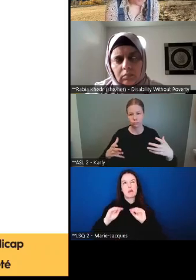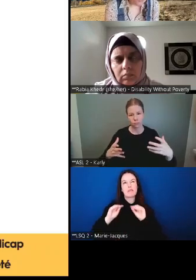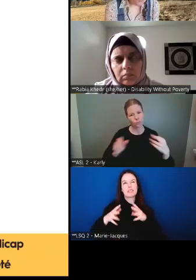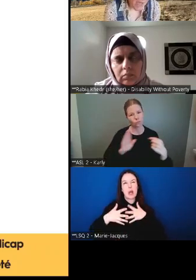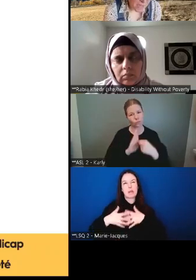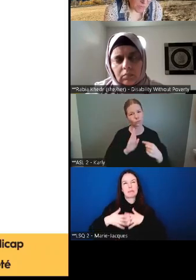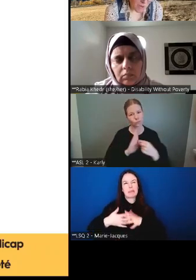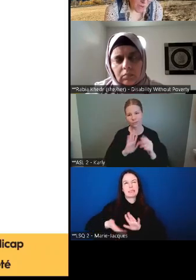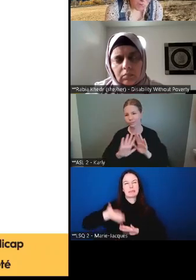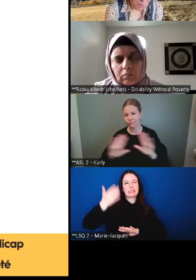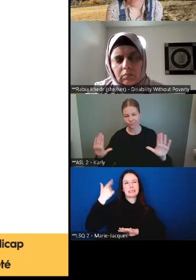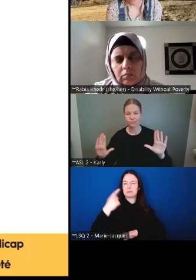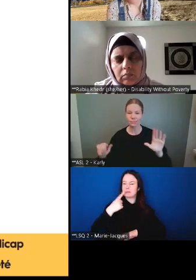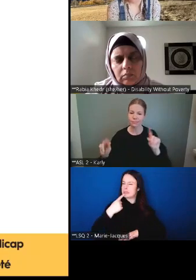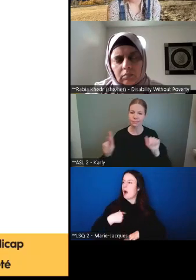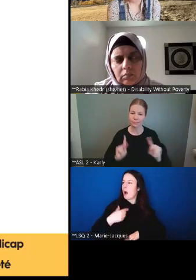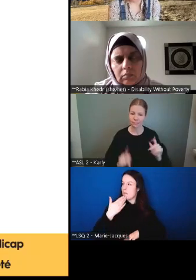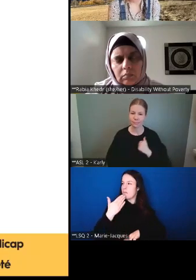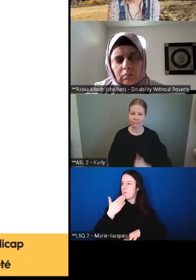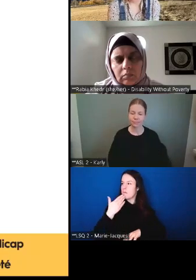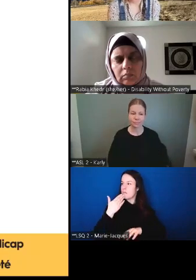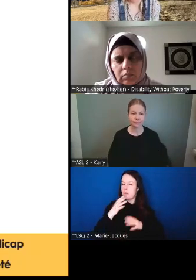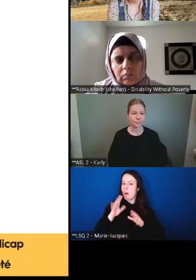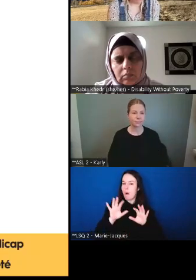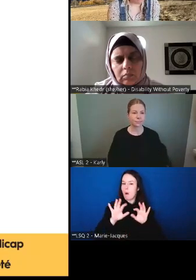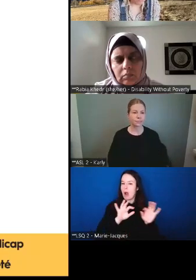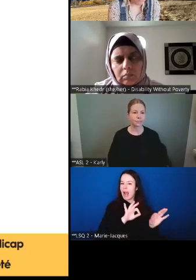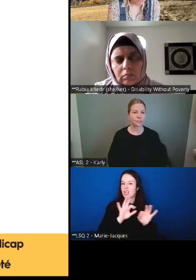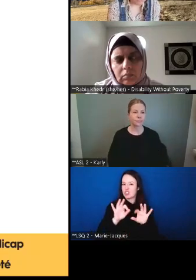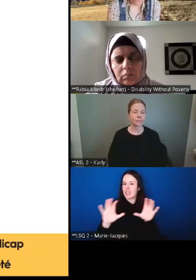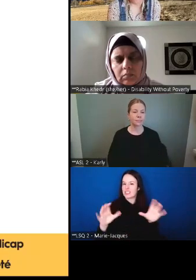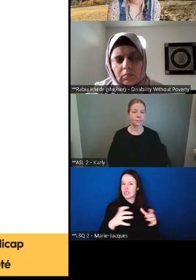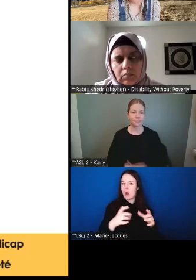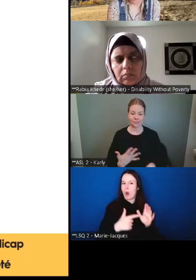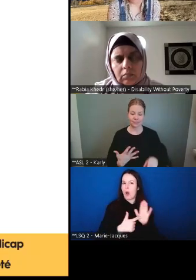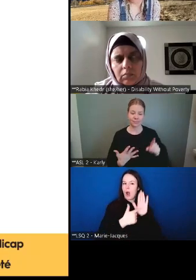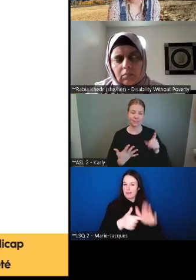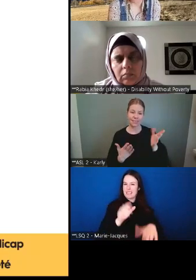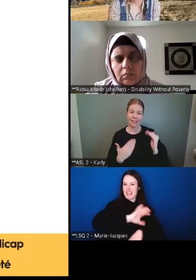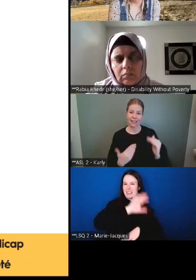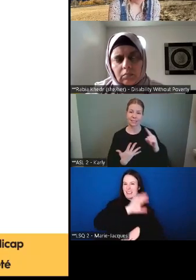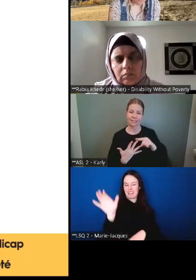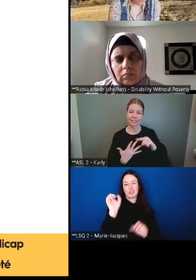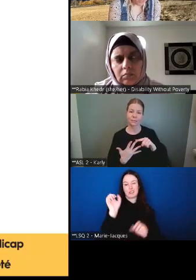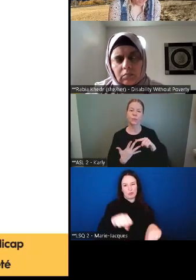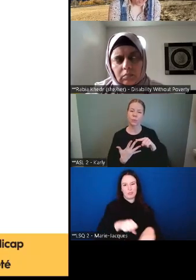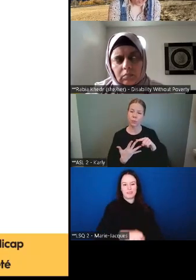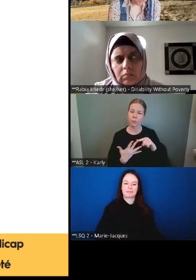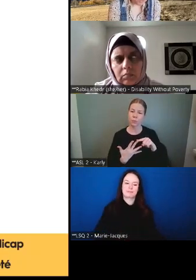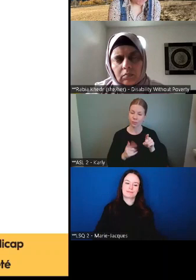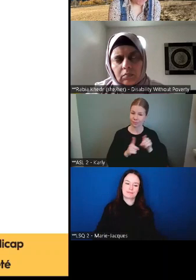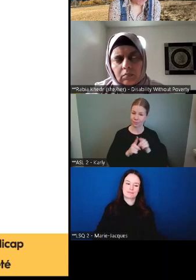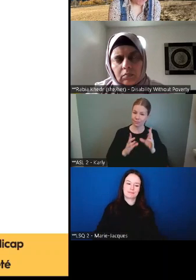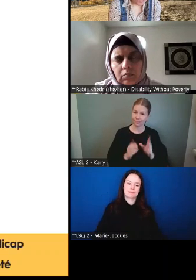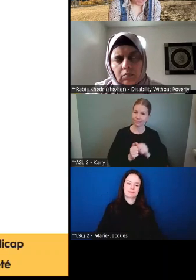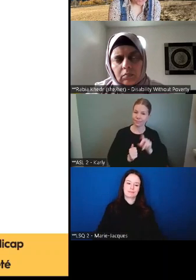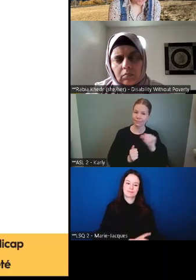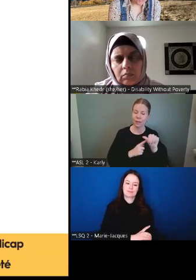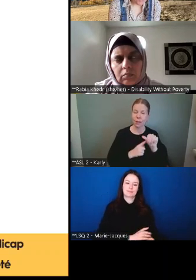'est un bon échantillon de représentation pour la population canadienne. Maintenant, la prochaine